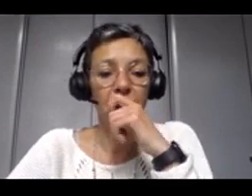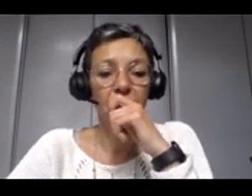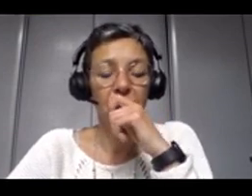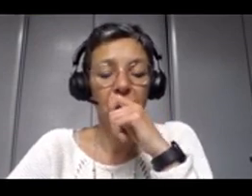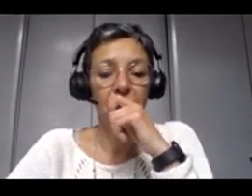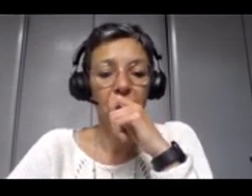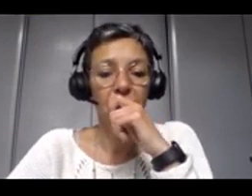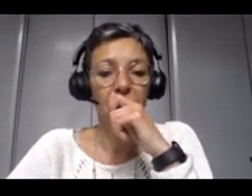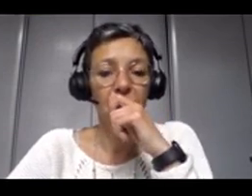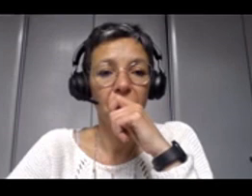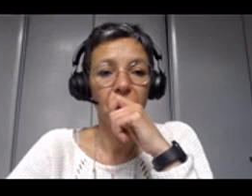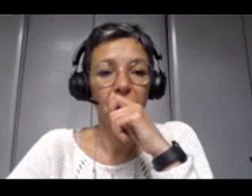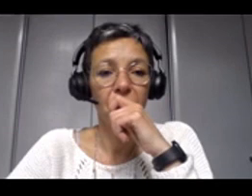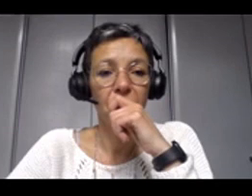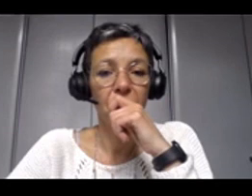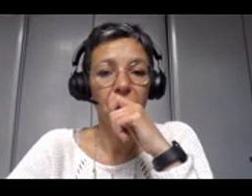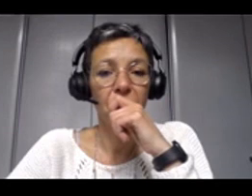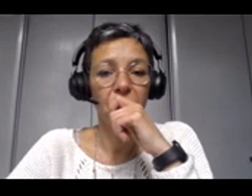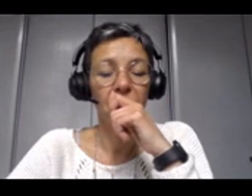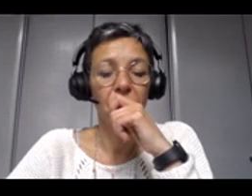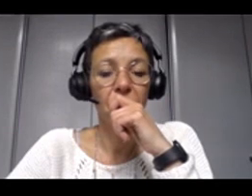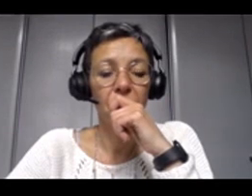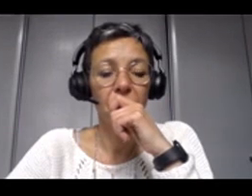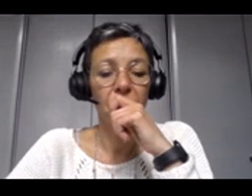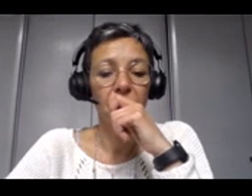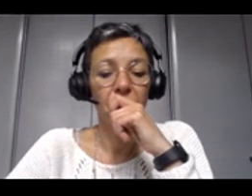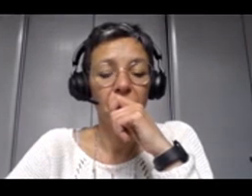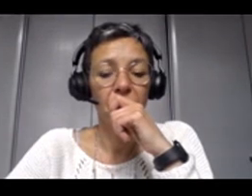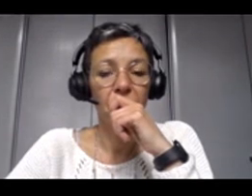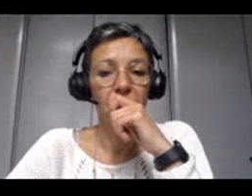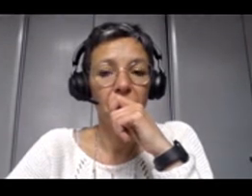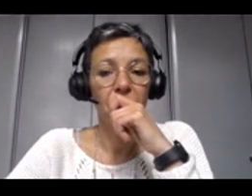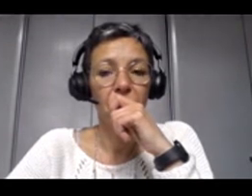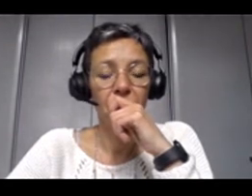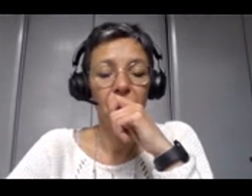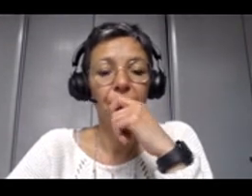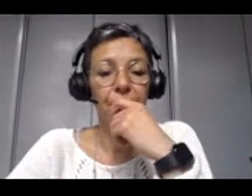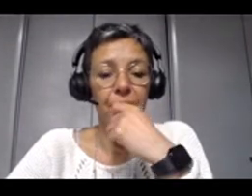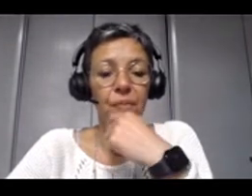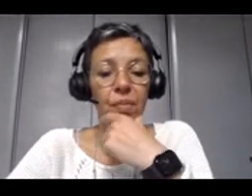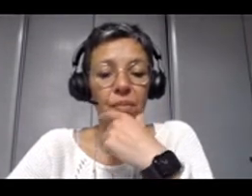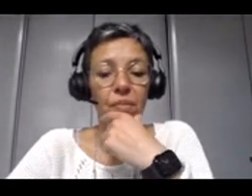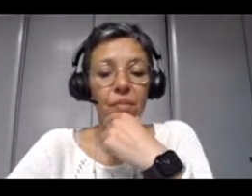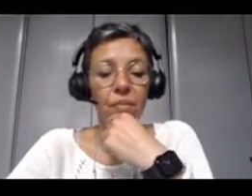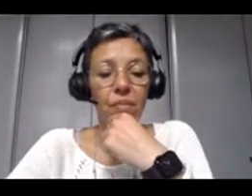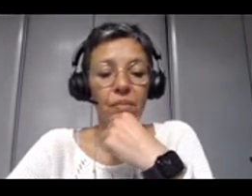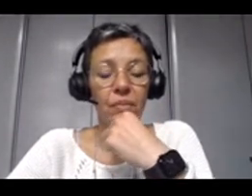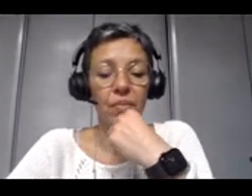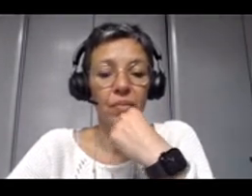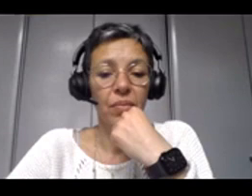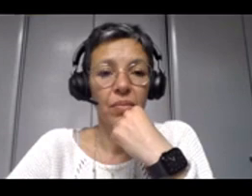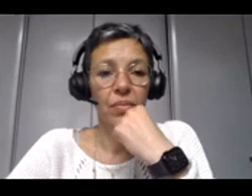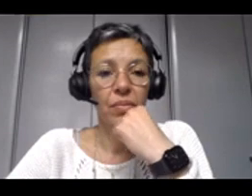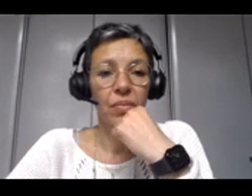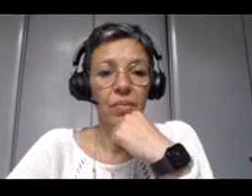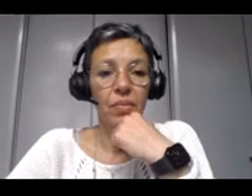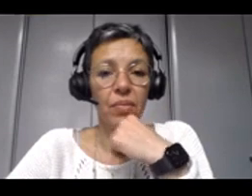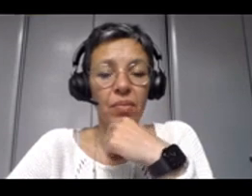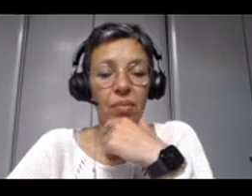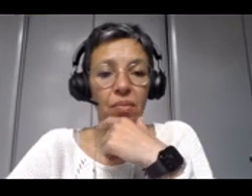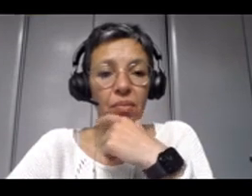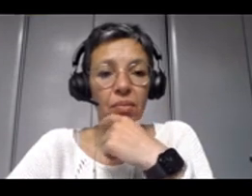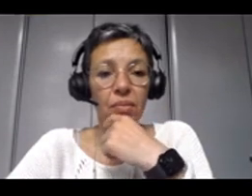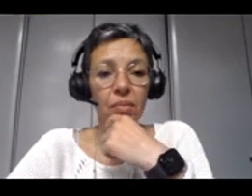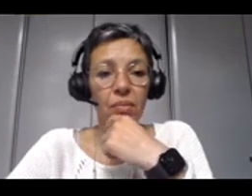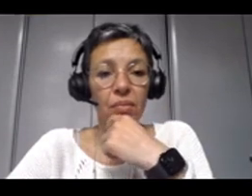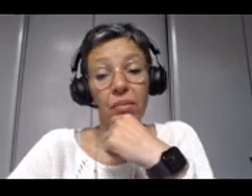utile, voire nécessaire, si on souhaite organiser un travail collaboratif ensemble. Quelles sont les règles de partage ? C'est comme une